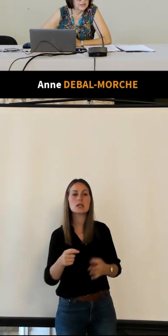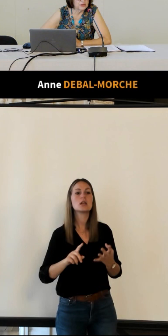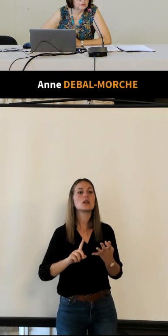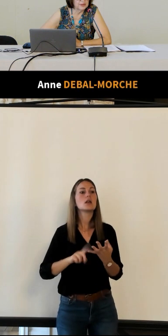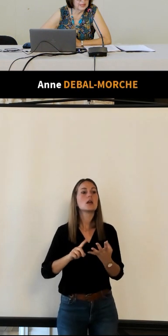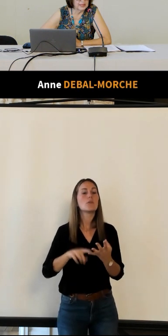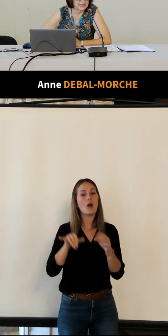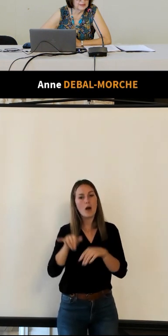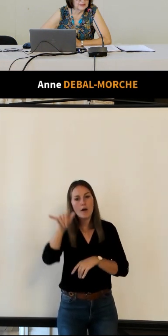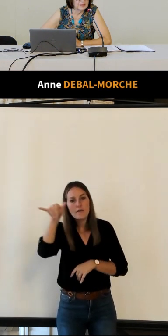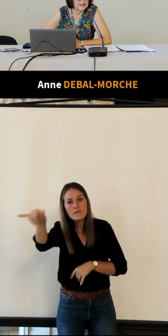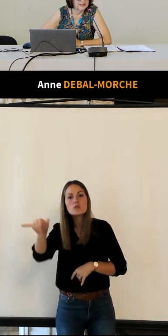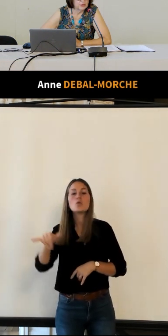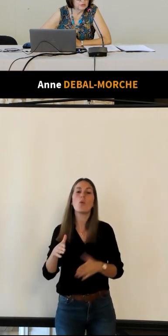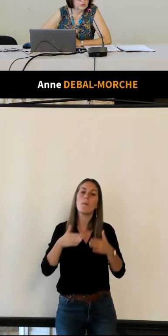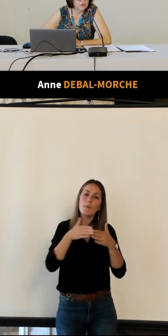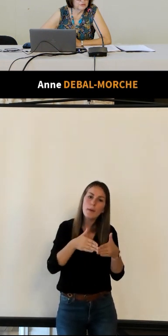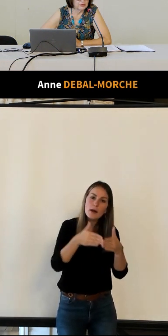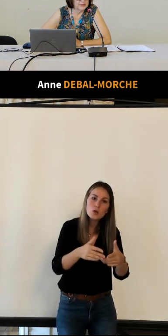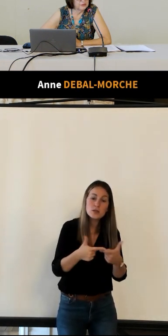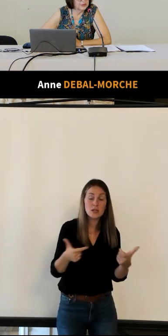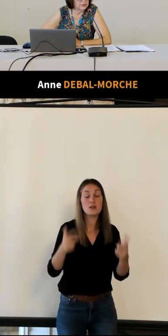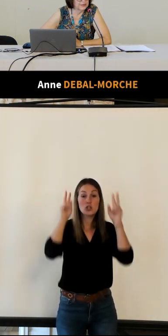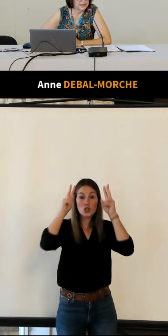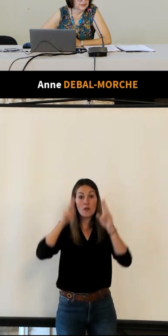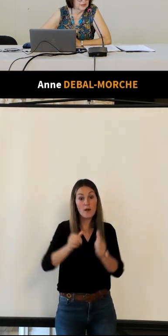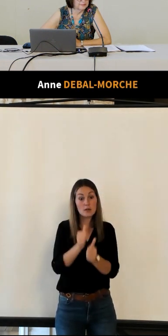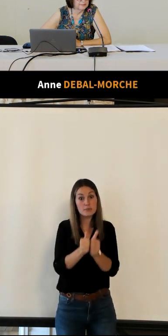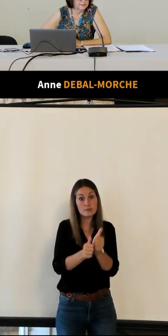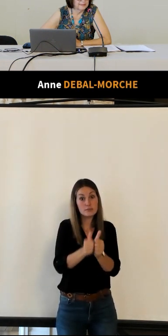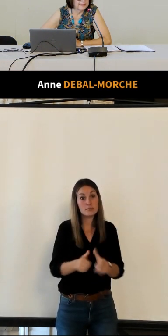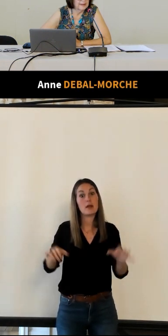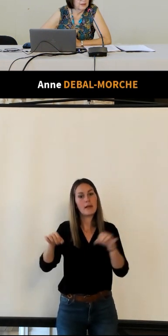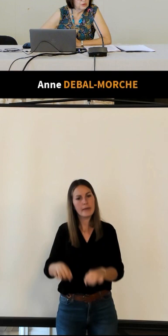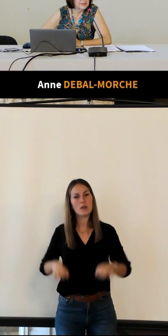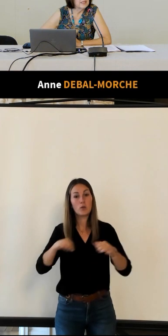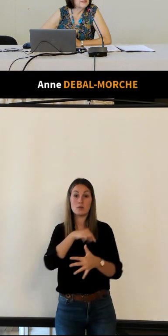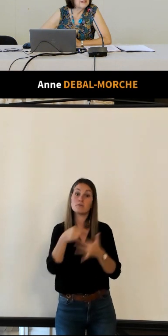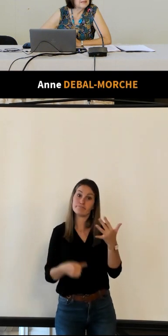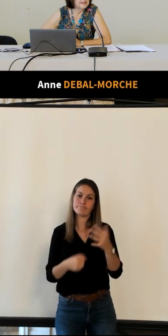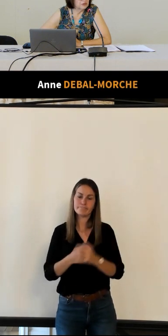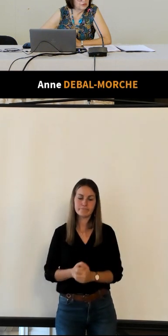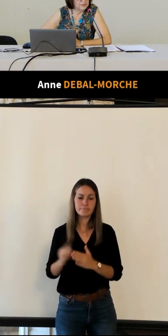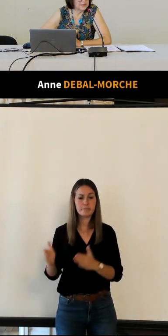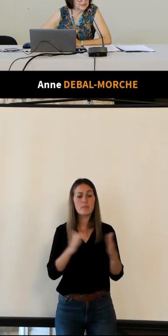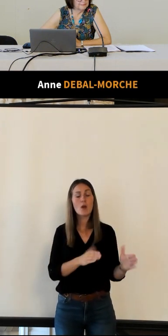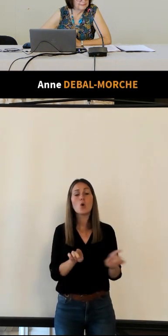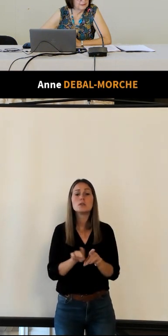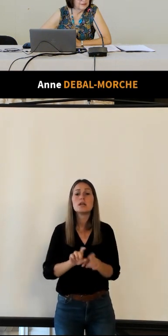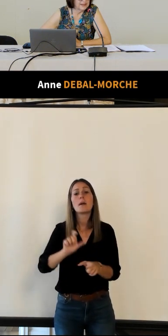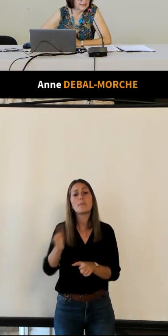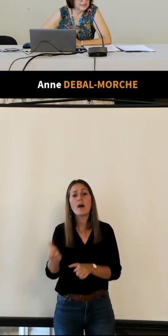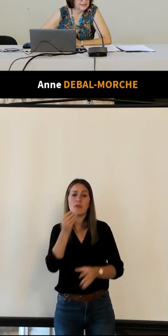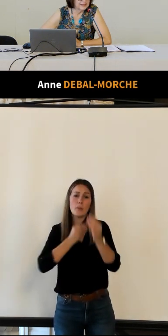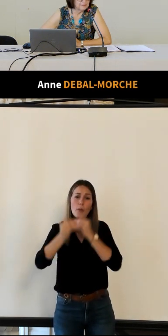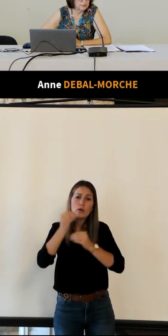d'aviation des régates des courses de chevaux et du canotage ensuite les spécialités gastronomiques alors